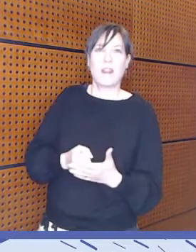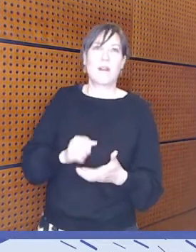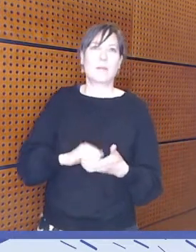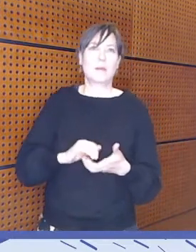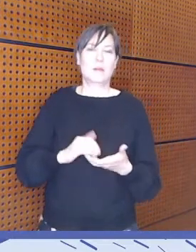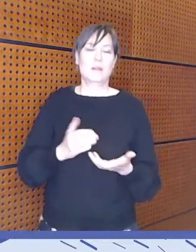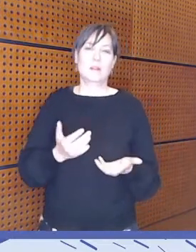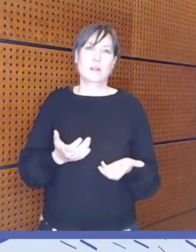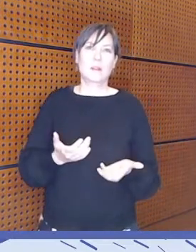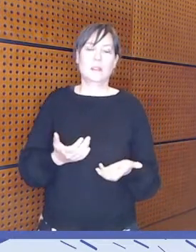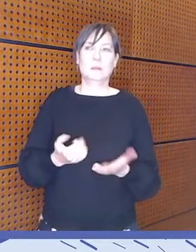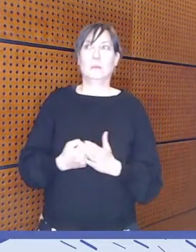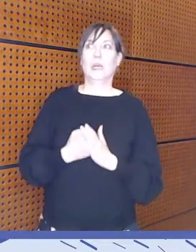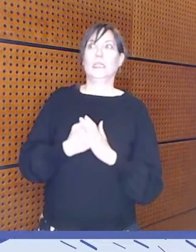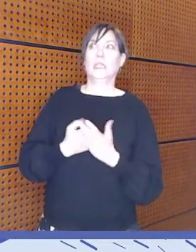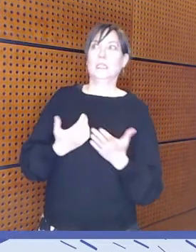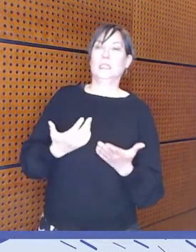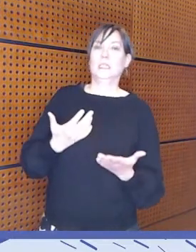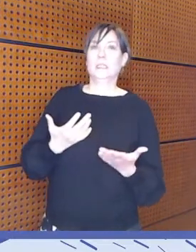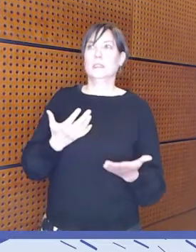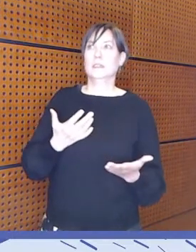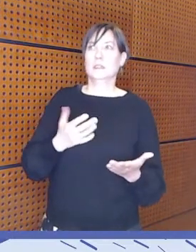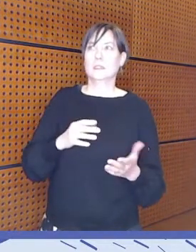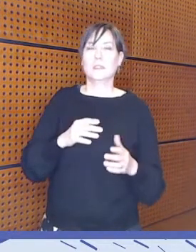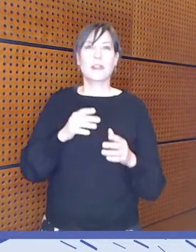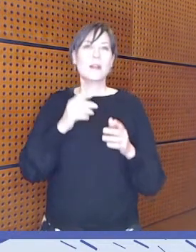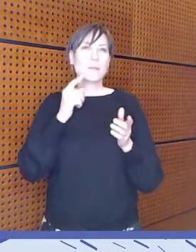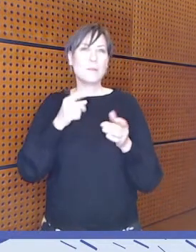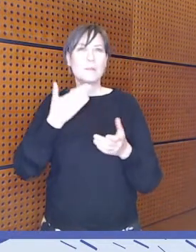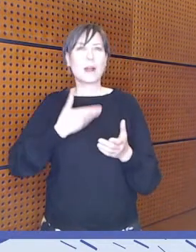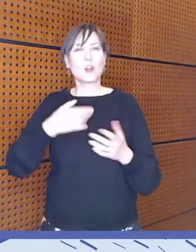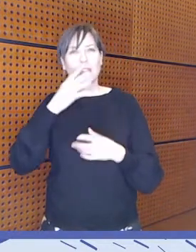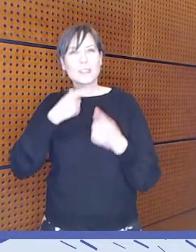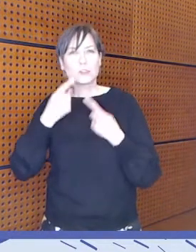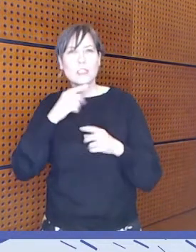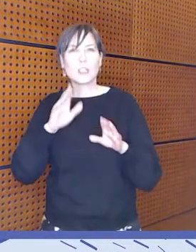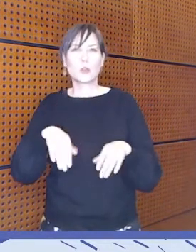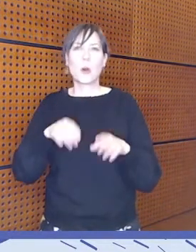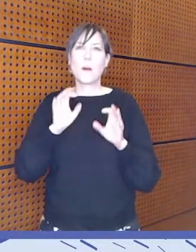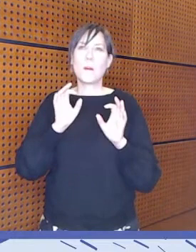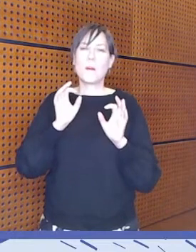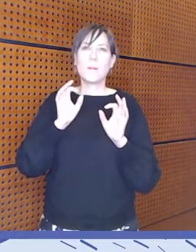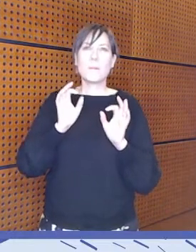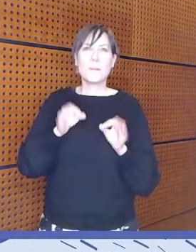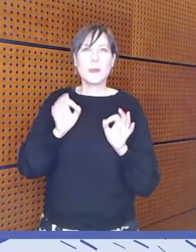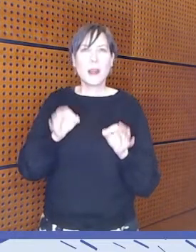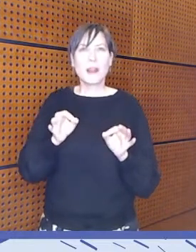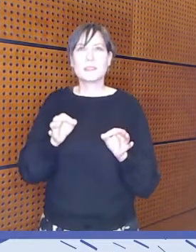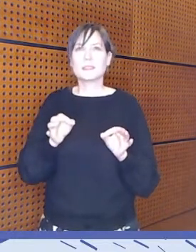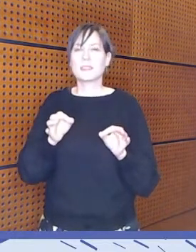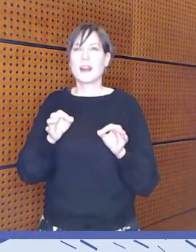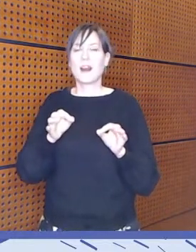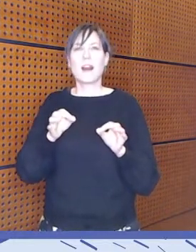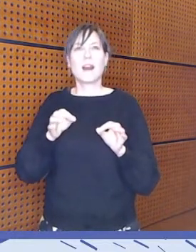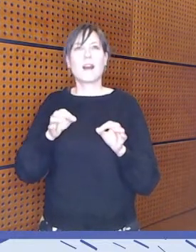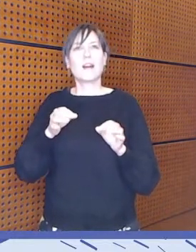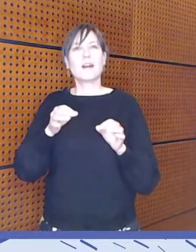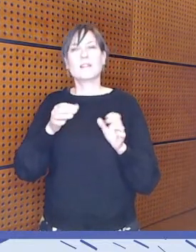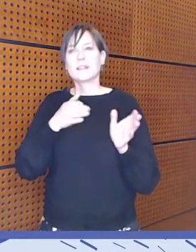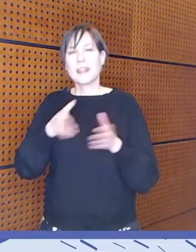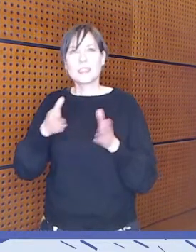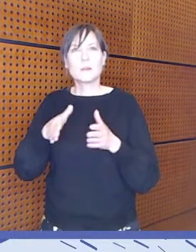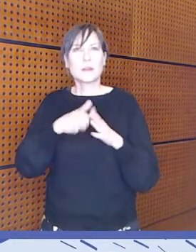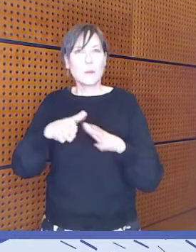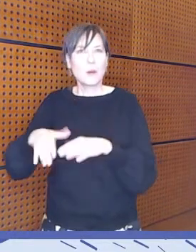keskusteltu ja tuotu keskustelua, että miten me voidaan tehdä tässä, minkälaisia fasilitointikäytäntöjä voi harjoittaa, että se ei